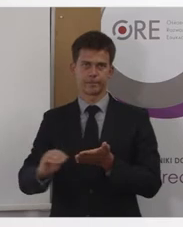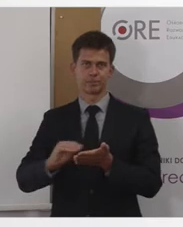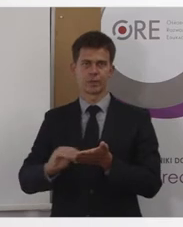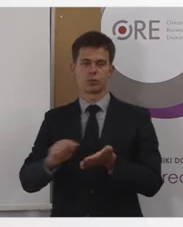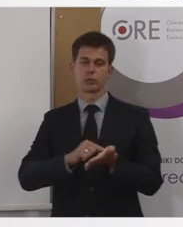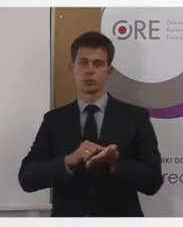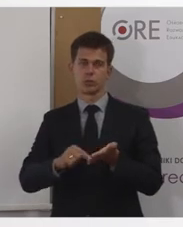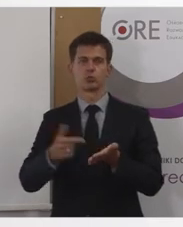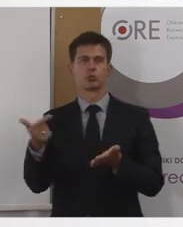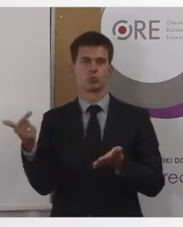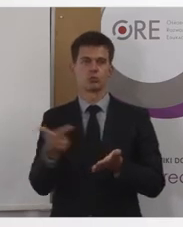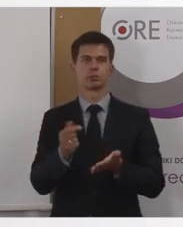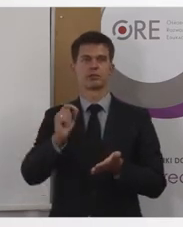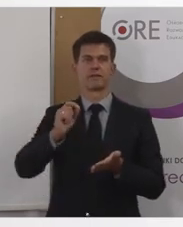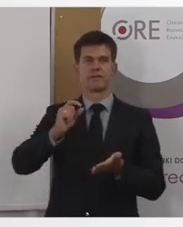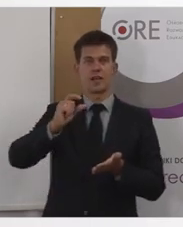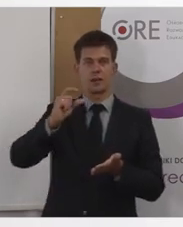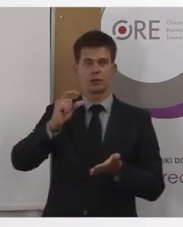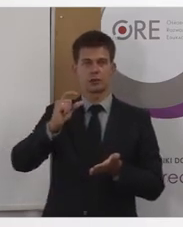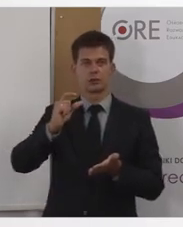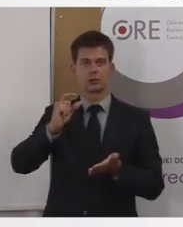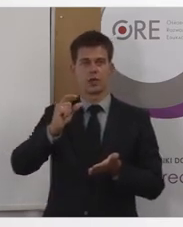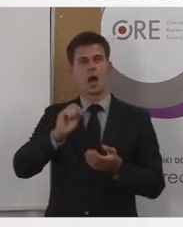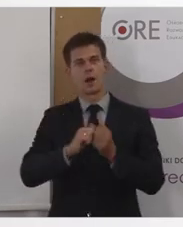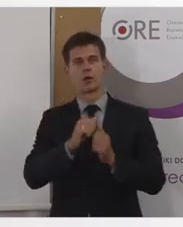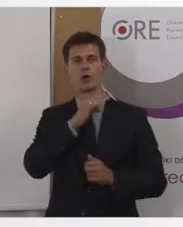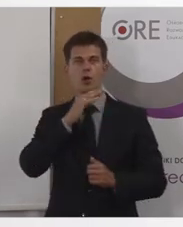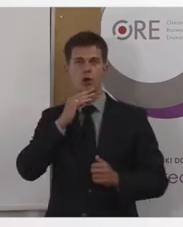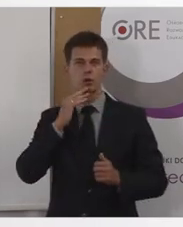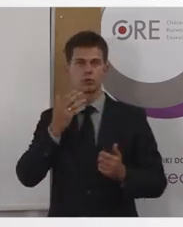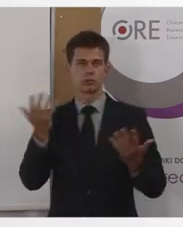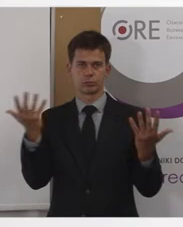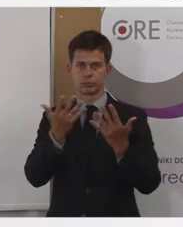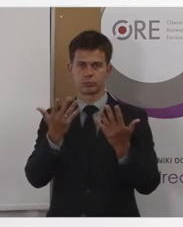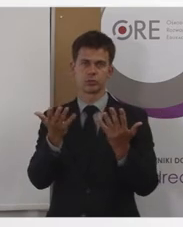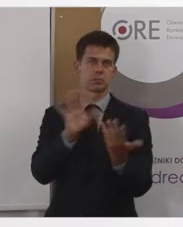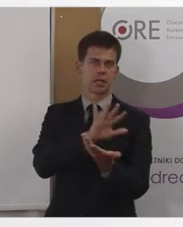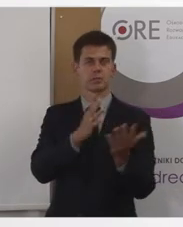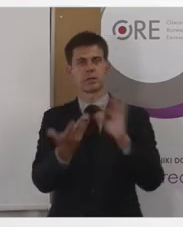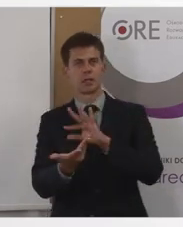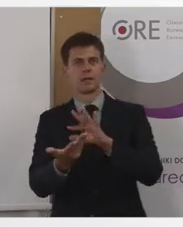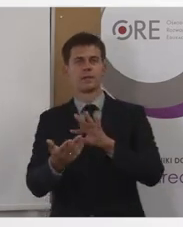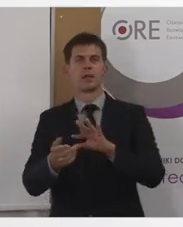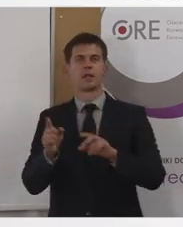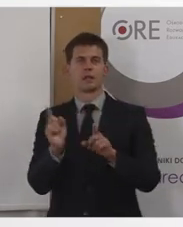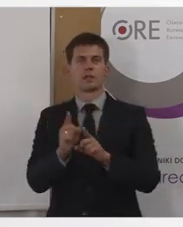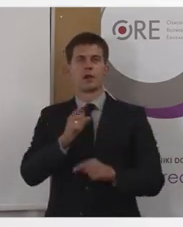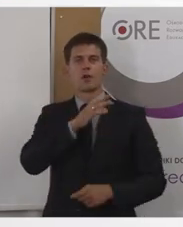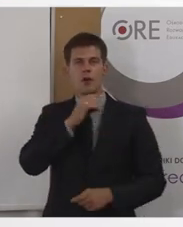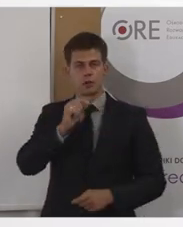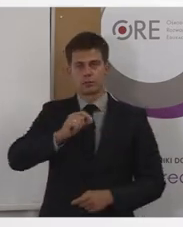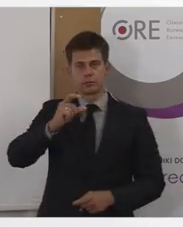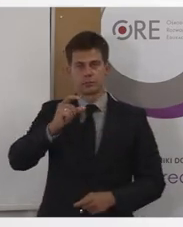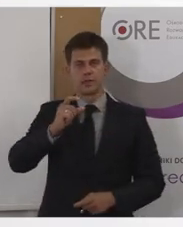należy stosować takie kontrasty tła i tekstu, jak również wielkości